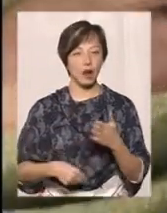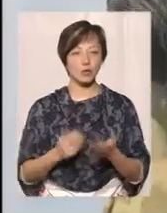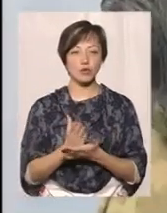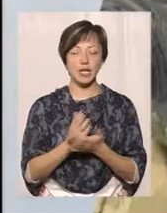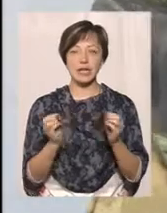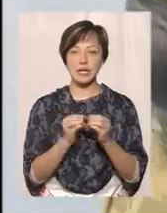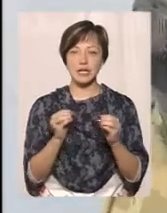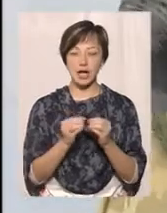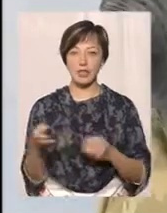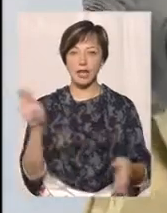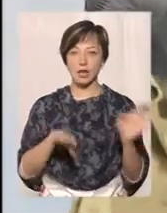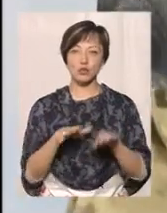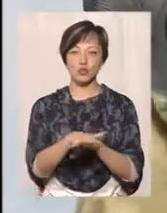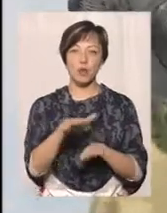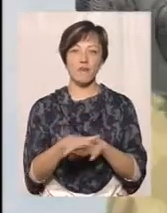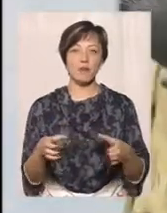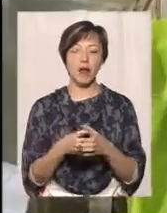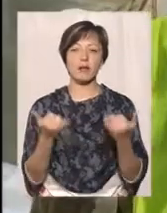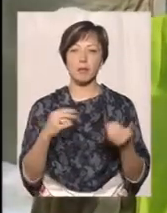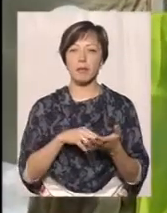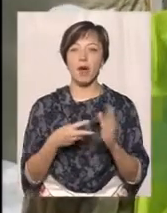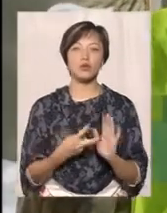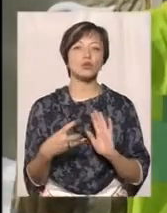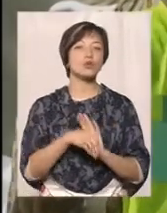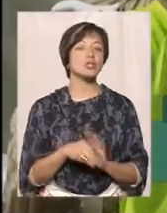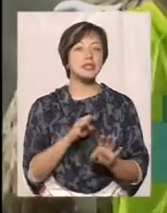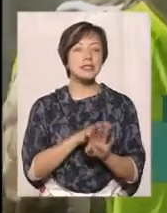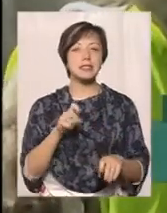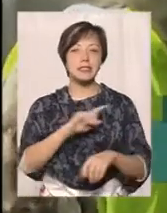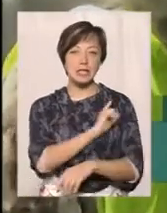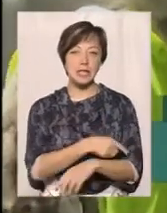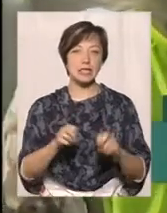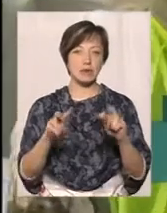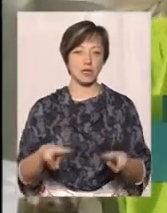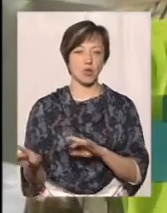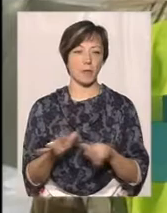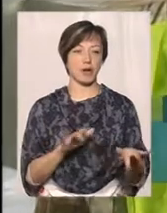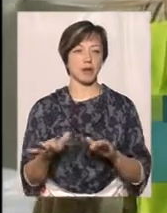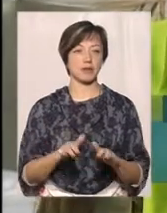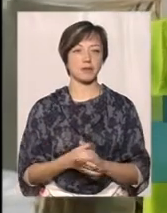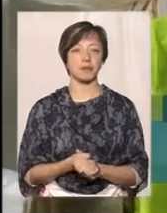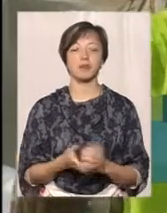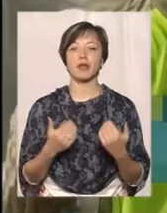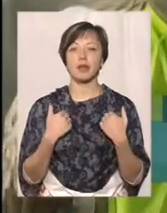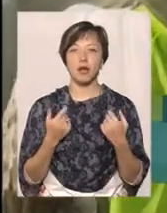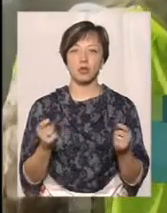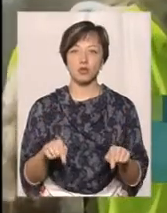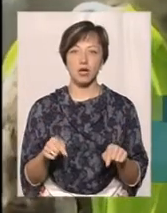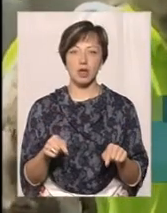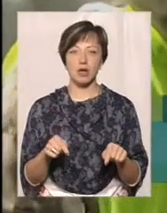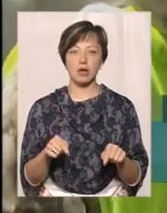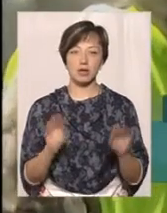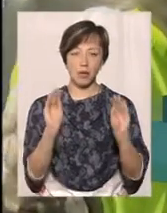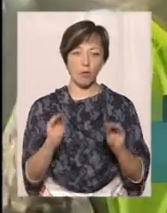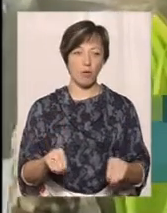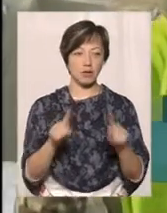Служив у 10-й гірсько-штурмовій бригаді. Тепер планує долучитись до лав сил спеціальних операцій. Я сюди заповнив